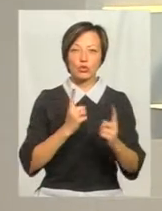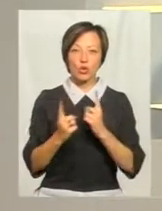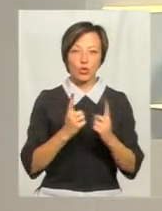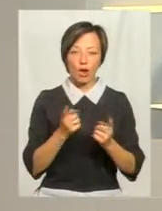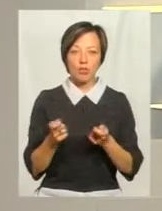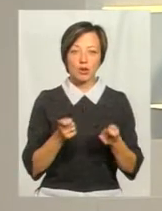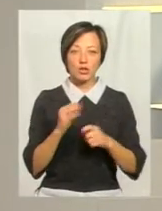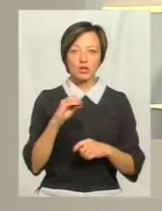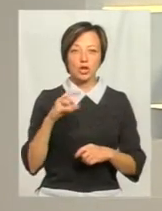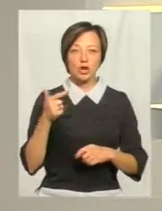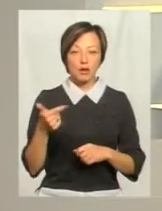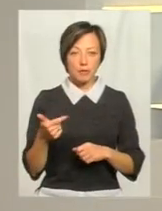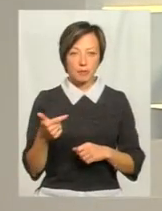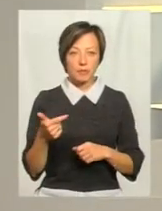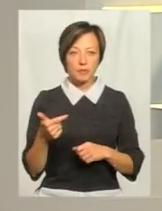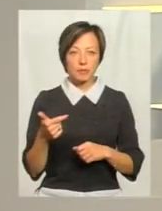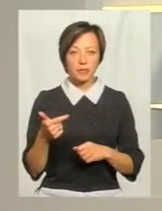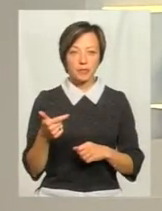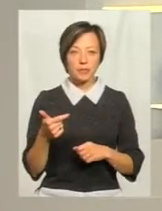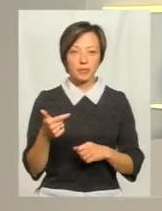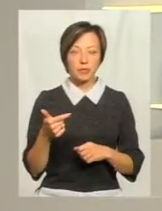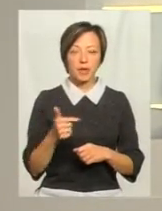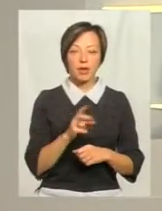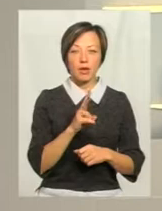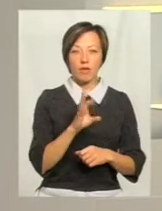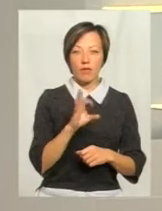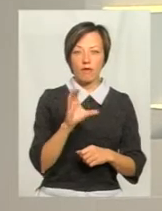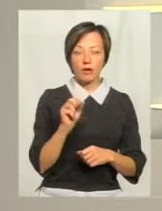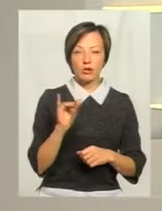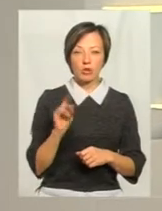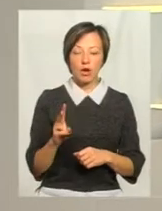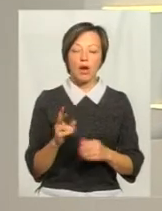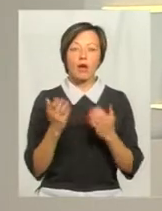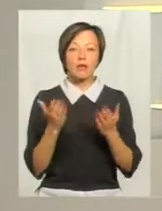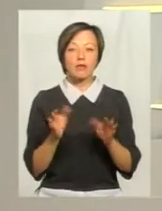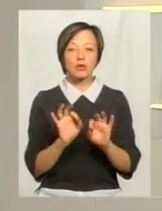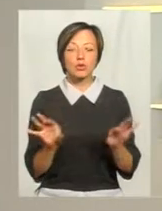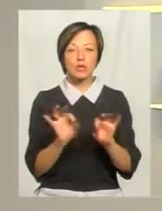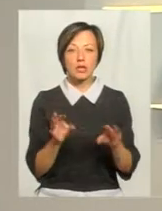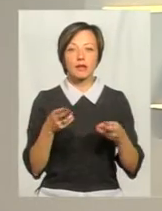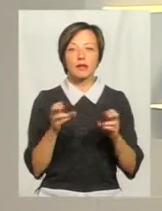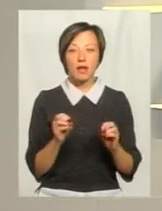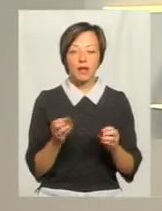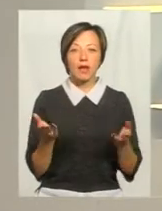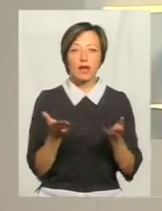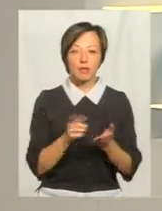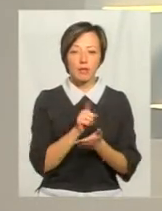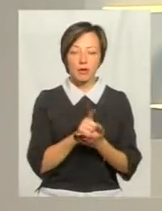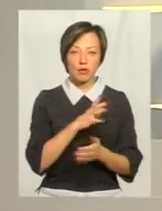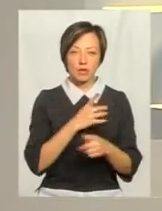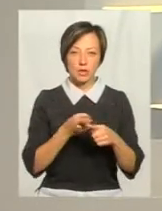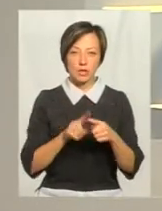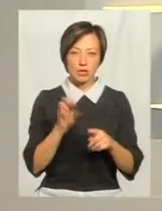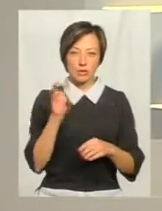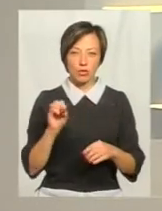управління житлово-комунального господарства Олександр Ковальчук. Пане Юрію, розкажіть, де і якими мають бути ці об